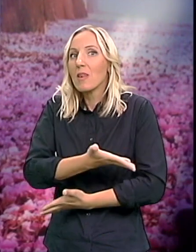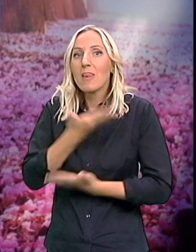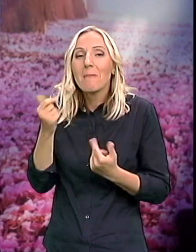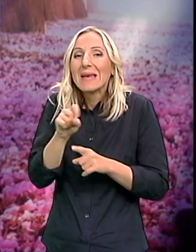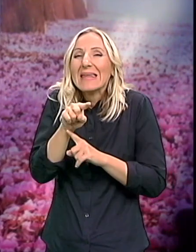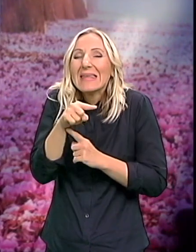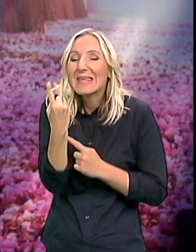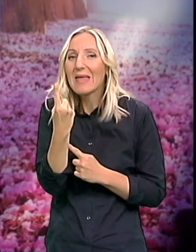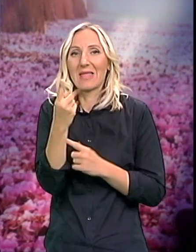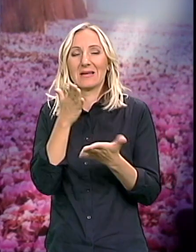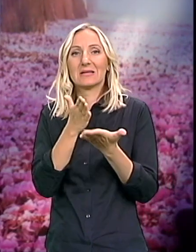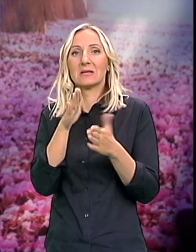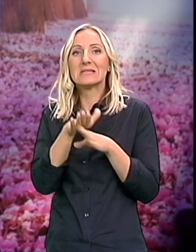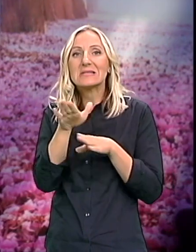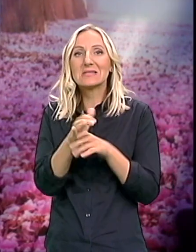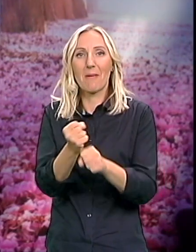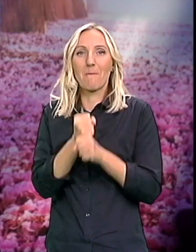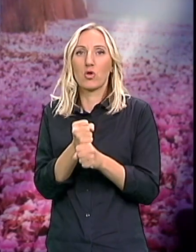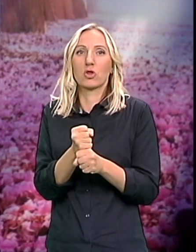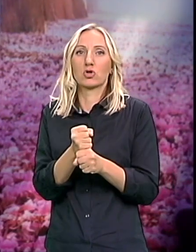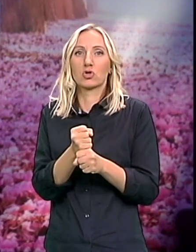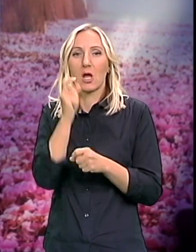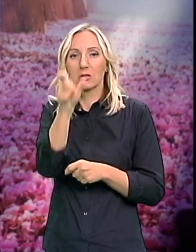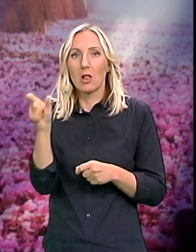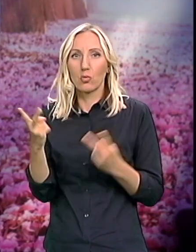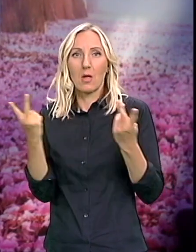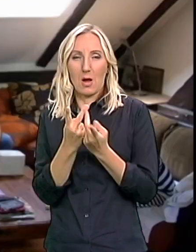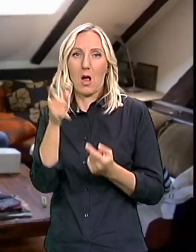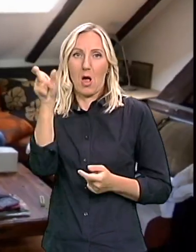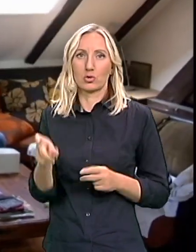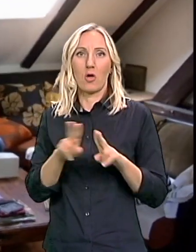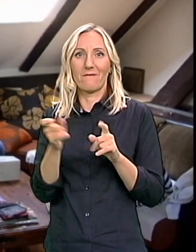nijedan sistem podrške Za ljude kao što je on